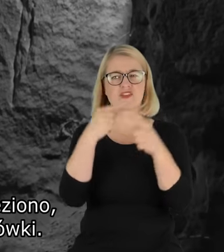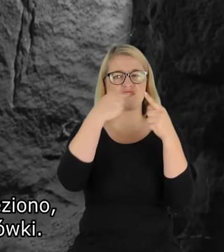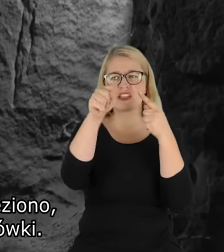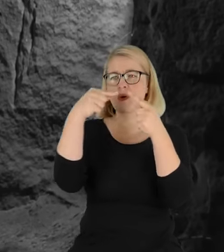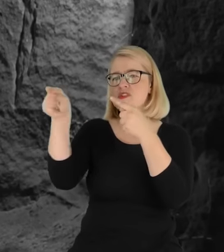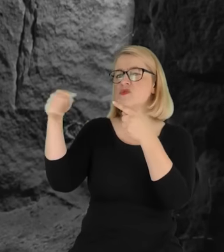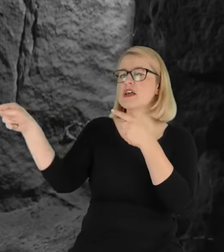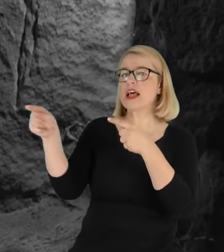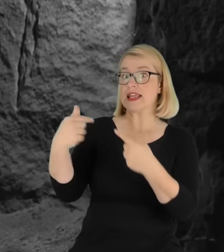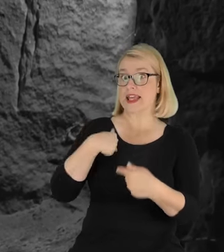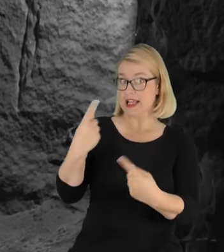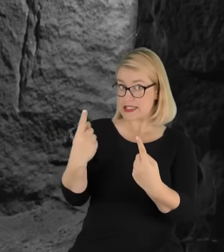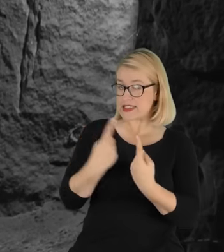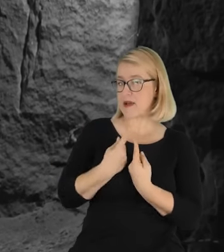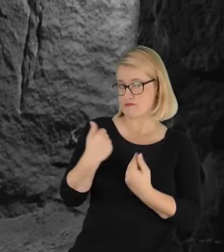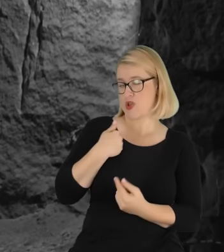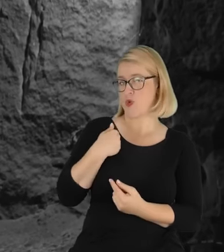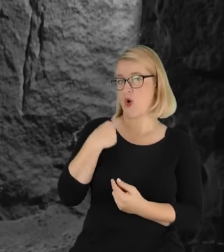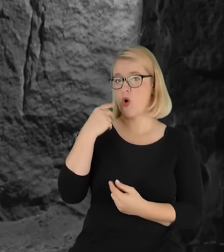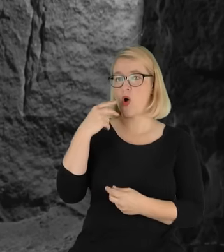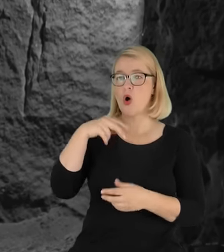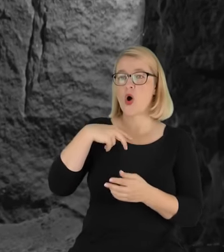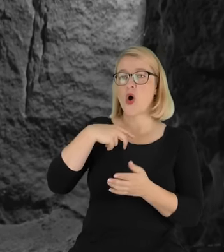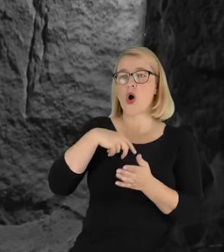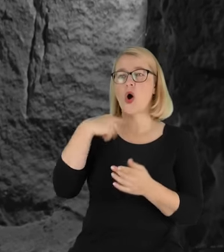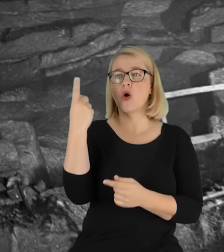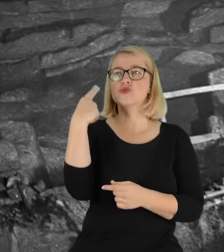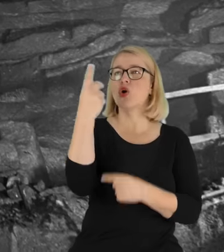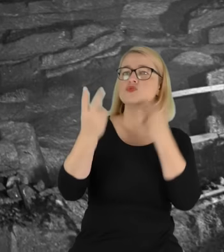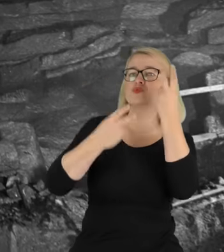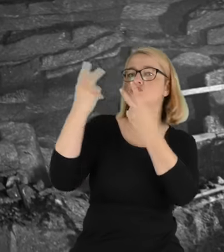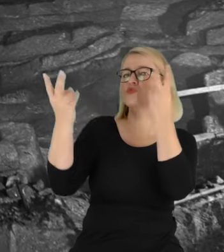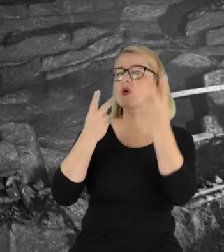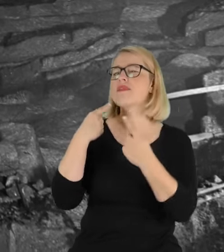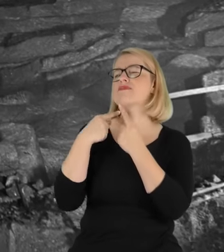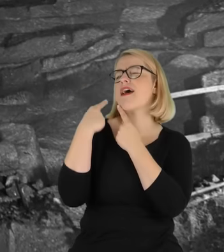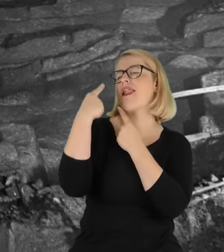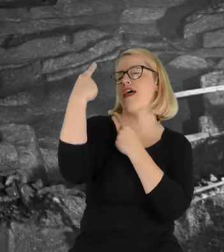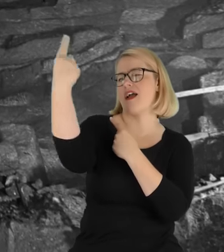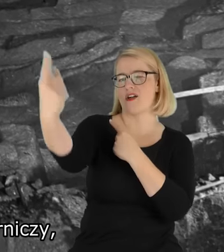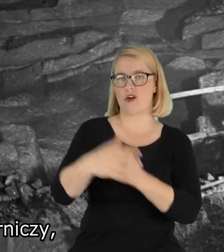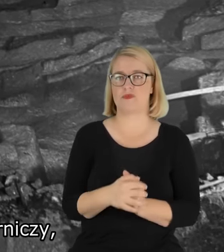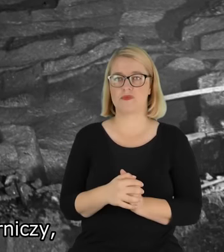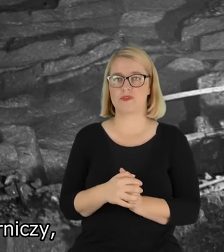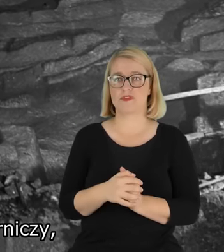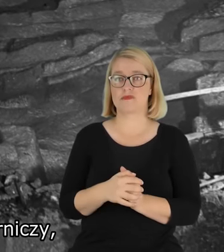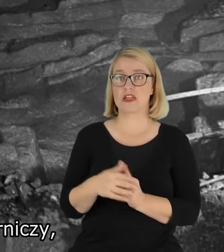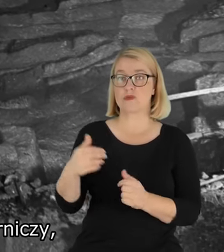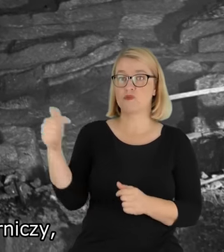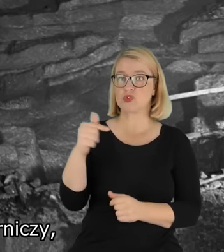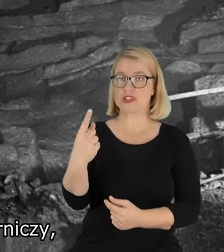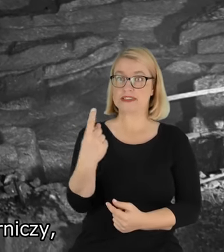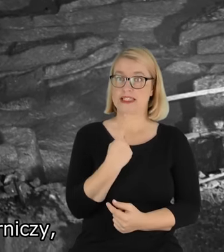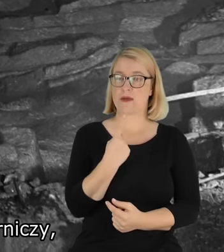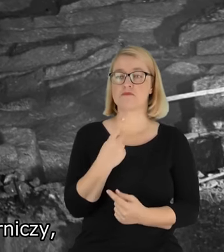dalekie wędrówki. Sam chodziłem z aparatem bardzo daleko na wędrówki. Trzeba było chodzić samotnie,